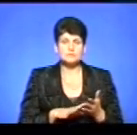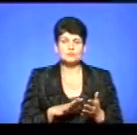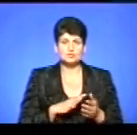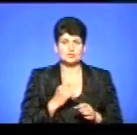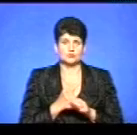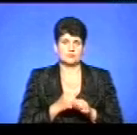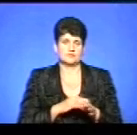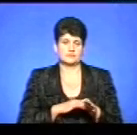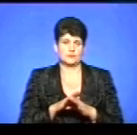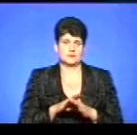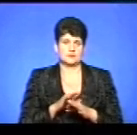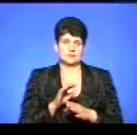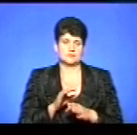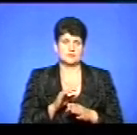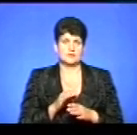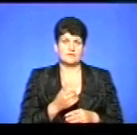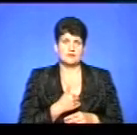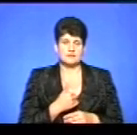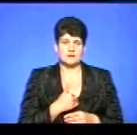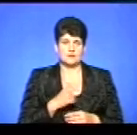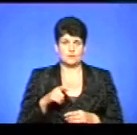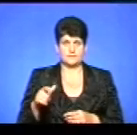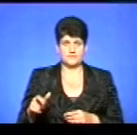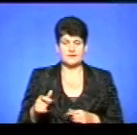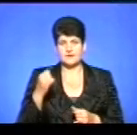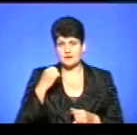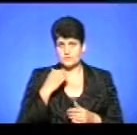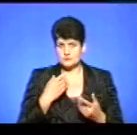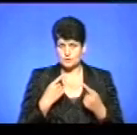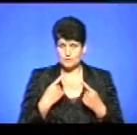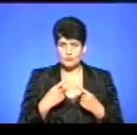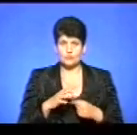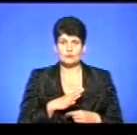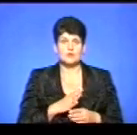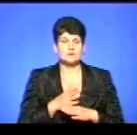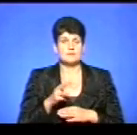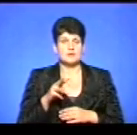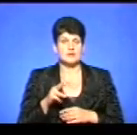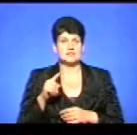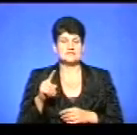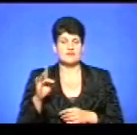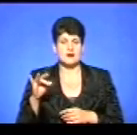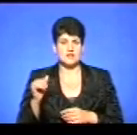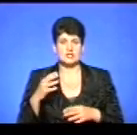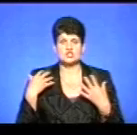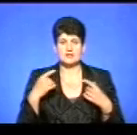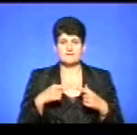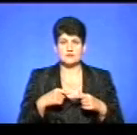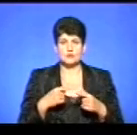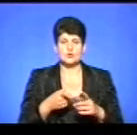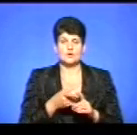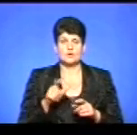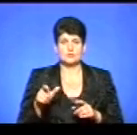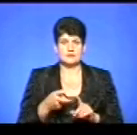було виявлення наших громадян. Дякую за чудову розмову. Сьогодні в нас в гостях була Мар'яна Зварич, начальниця відділу зв'язку з громадськістю та засобами